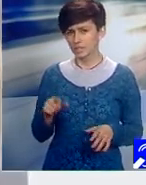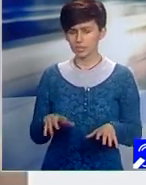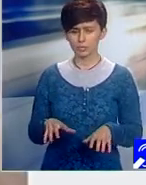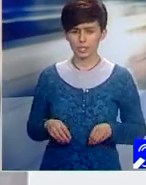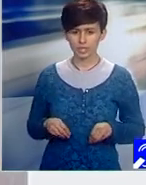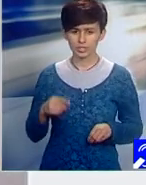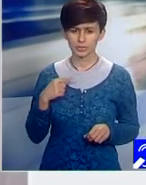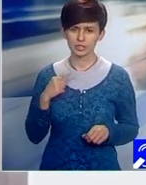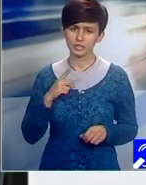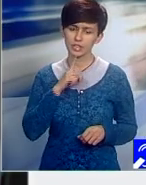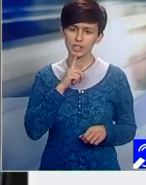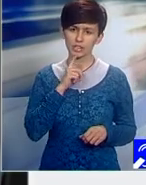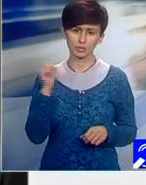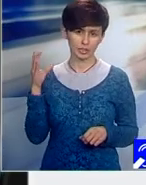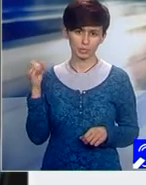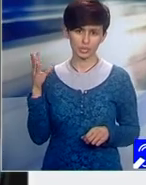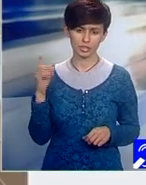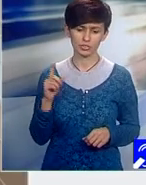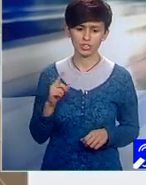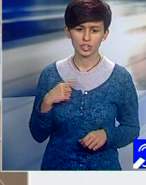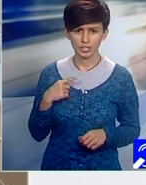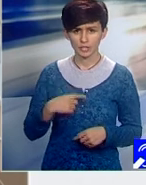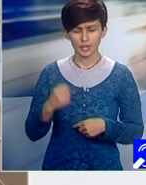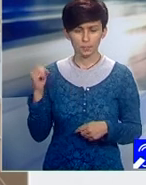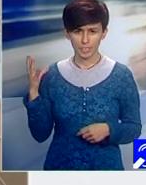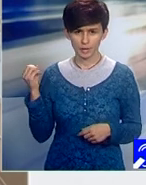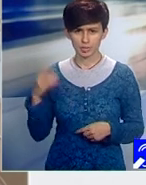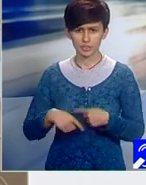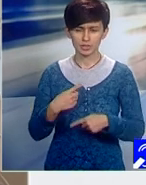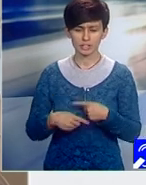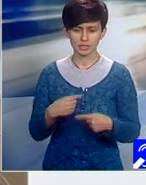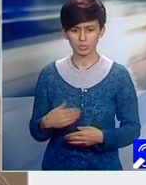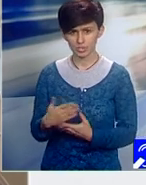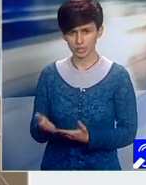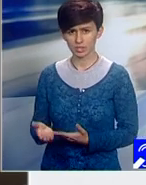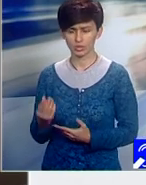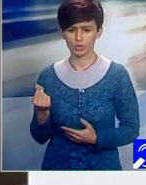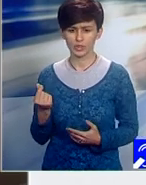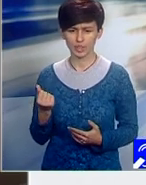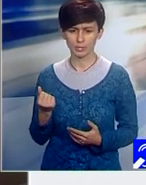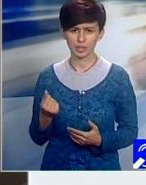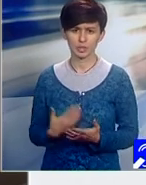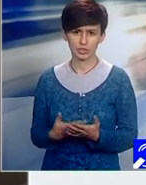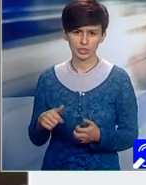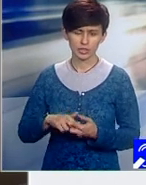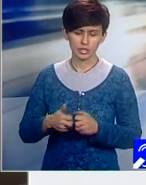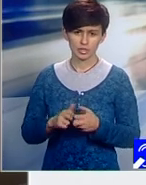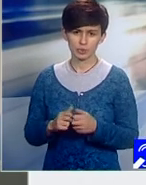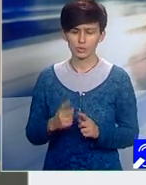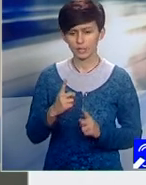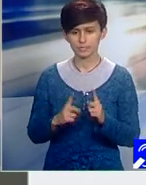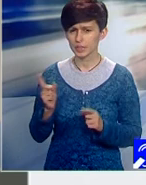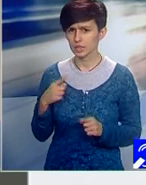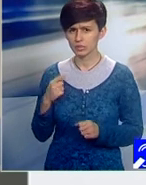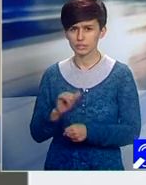numiri politice și să fie politizat sistemul și să se dea bani pentru că, de fapt, asta este problema. Dacă nu sunt director